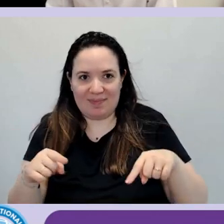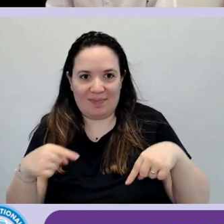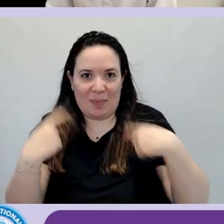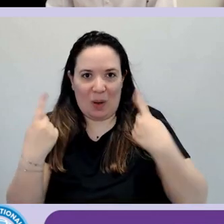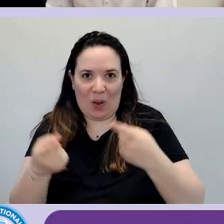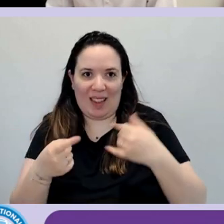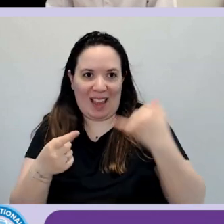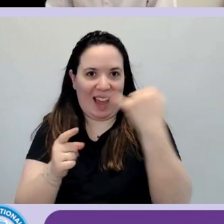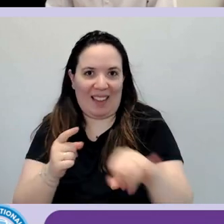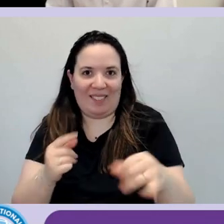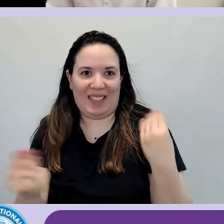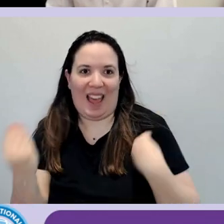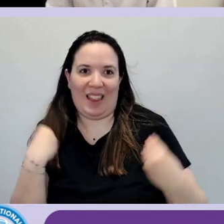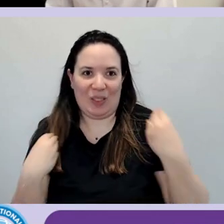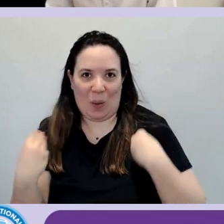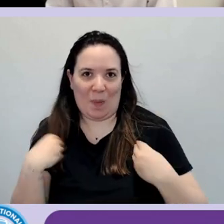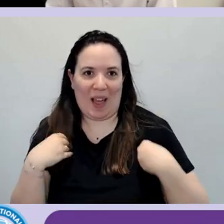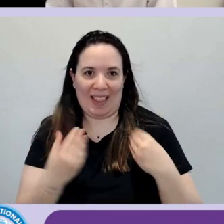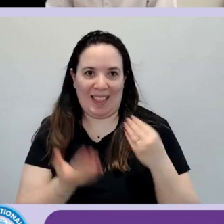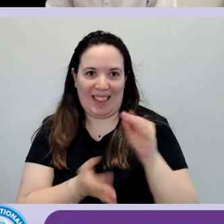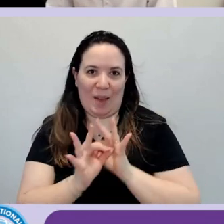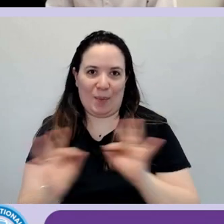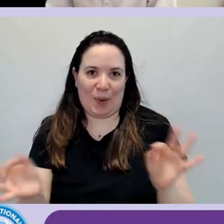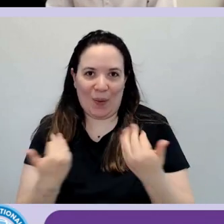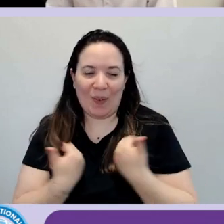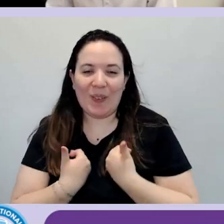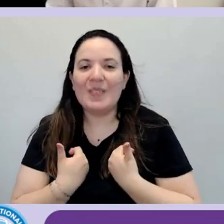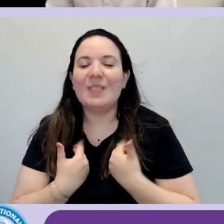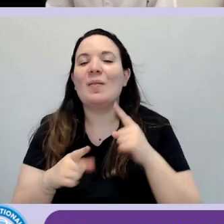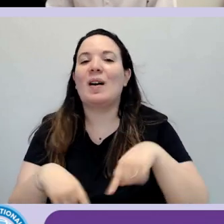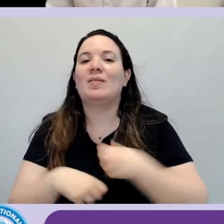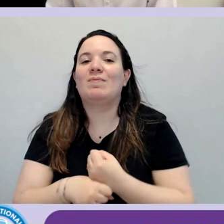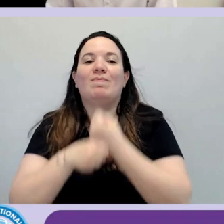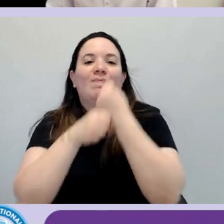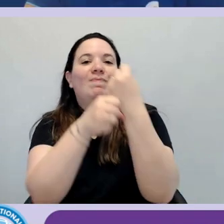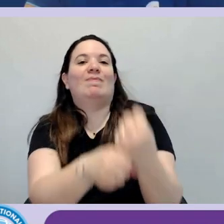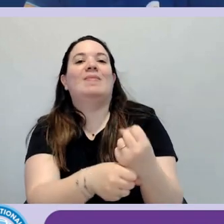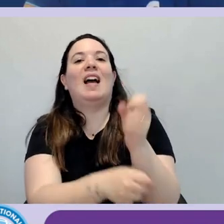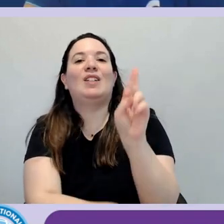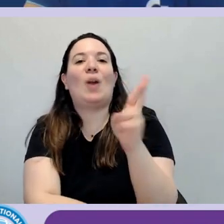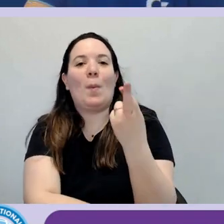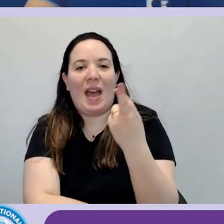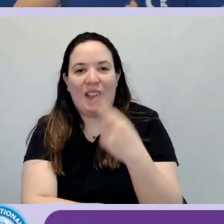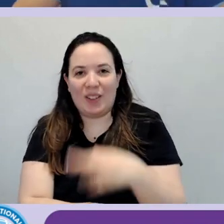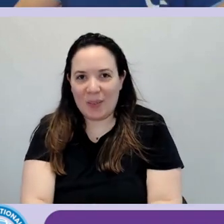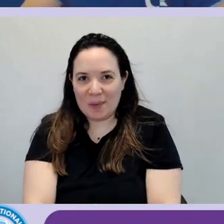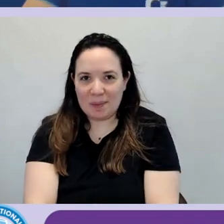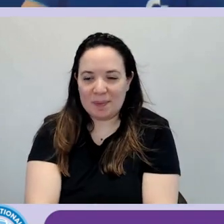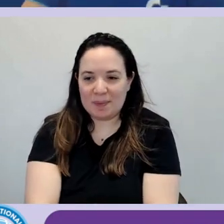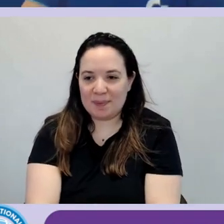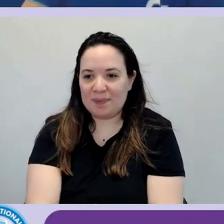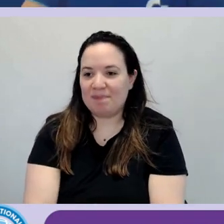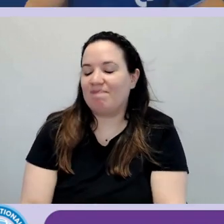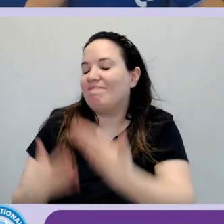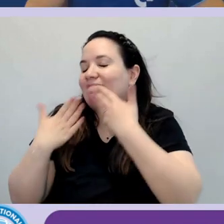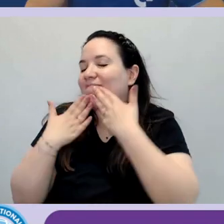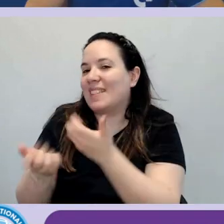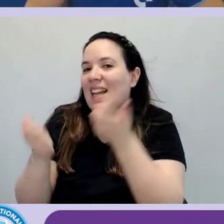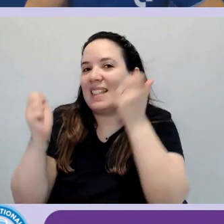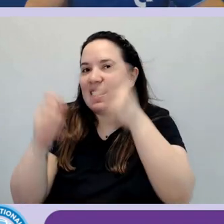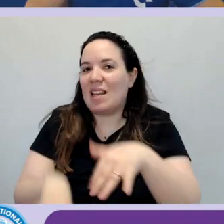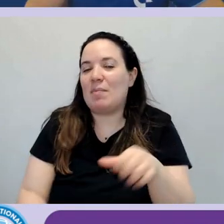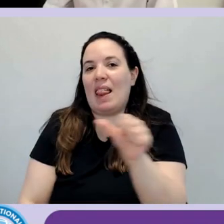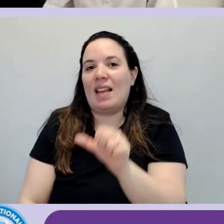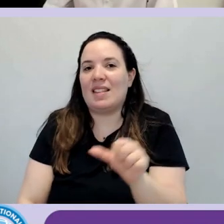per le domande alla fine passo la palla nuovamente a Roberto. Grazie mille Simon, c'è già